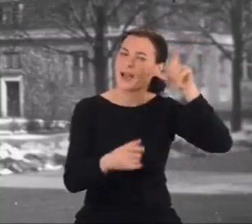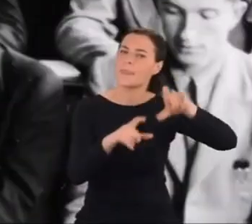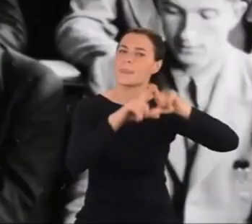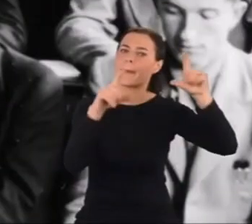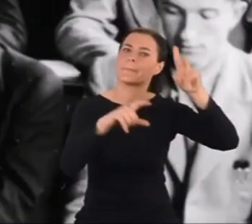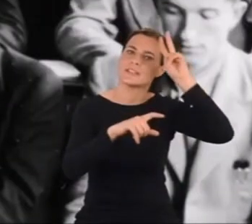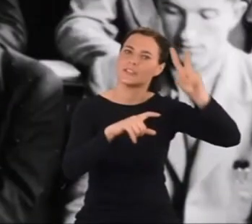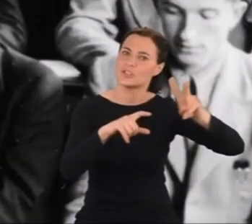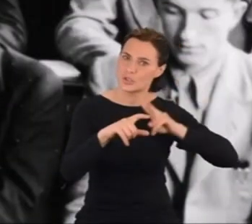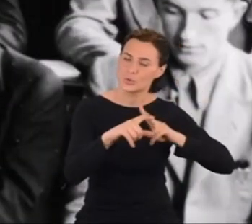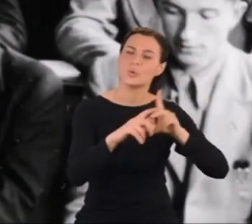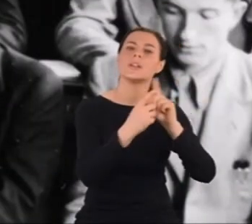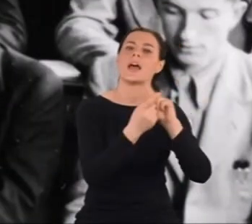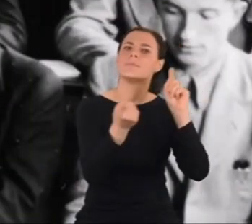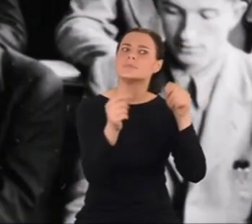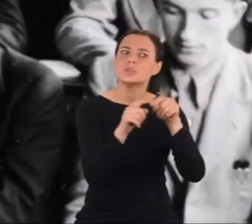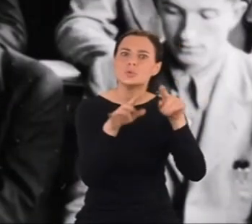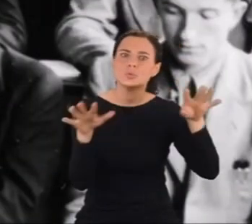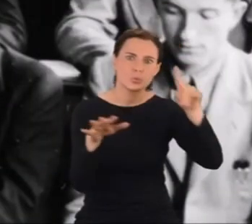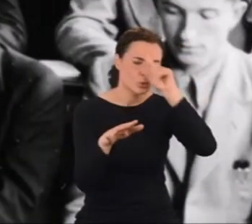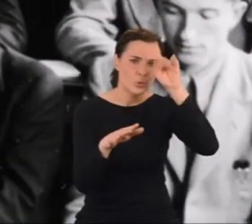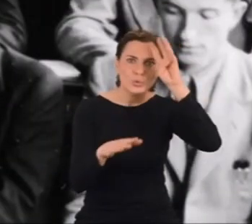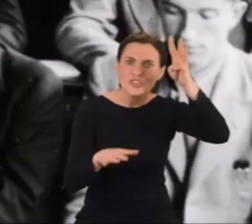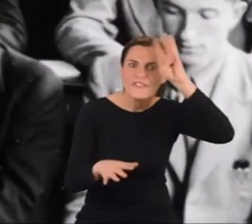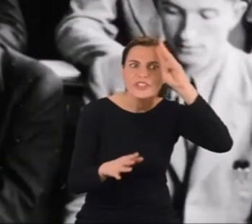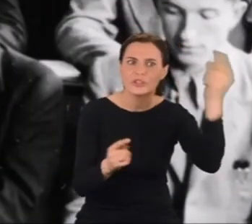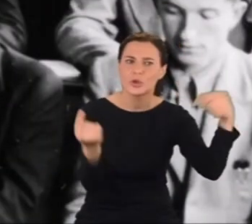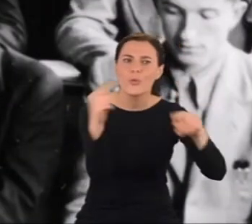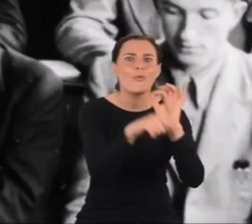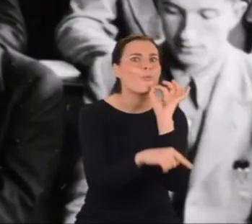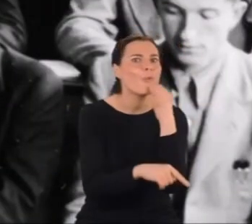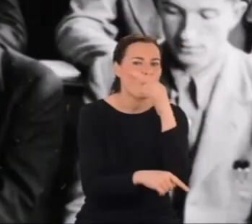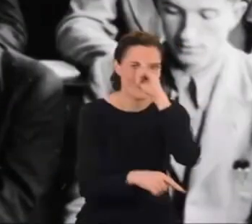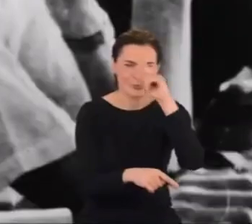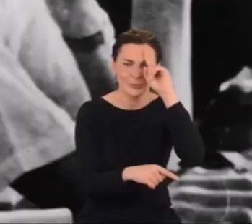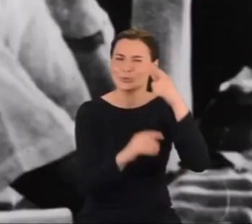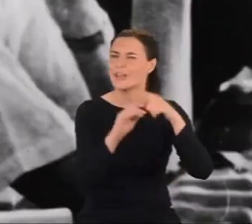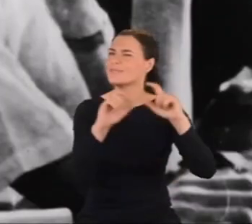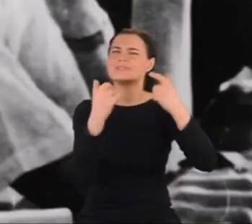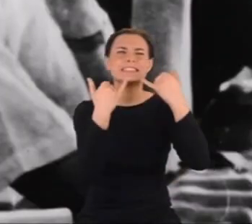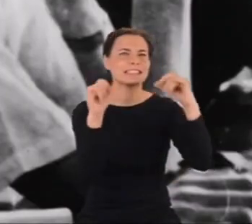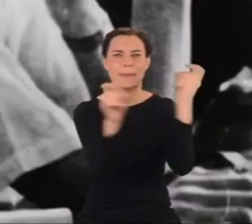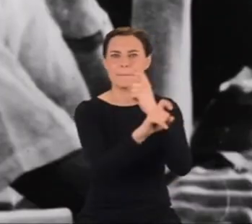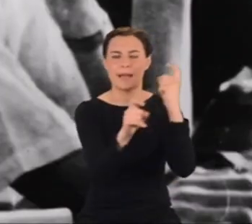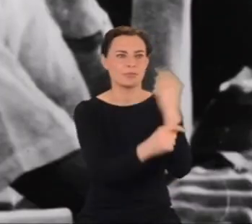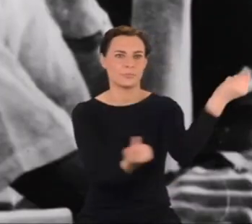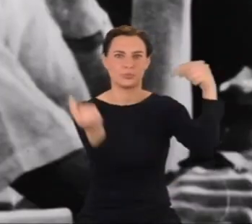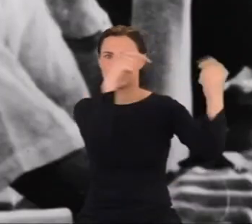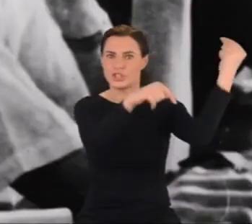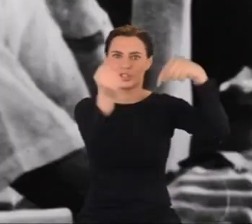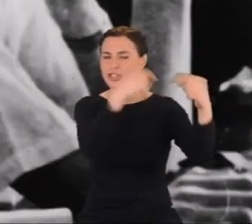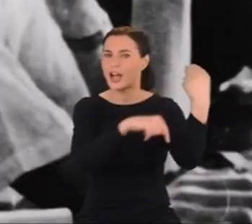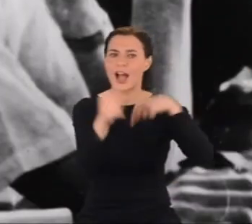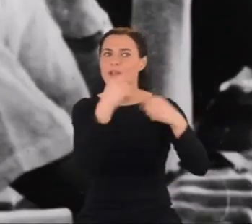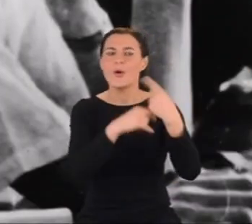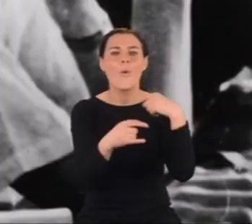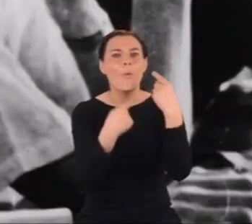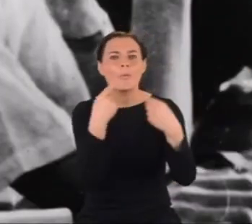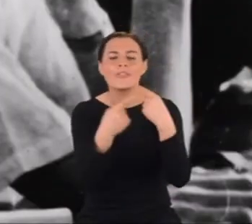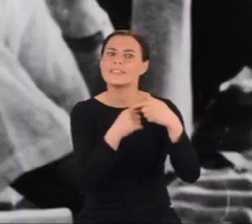gdzie spotyka się młode pokolenie fizyków. Naukowcy z różnych krajów oddają się temu, co lubią najbardziej,